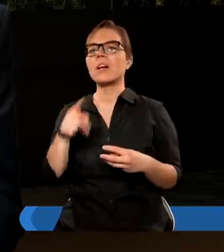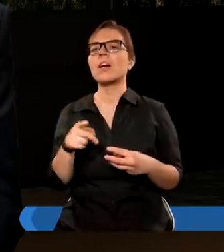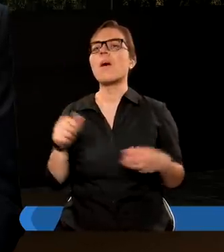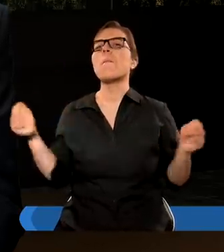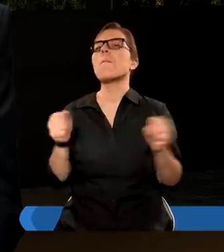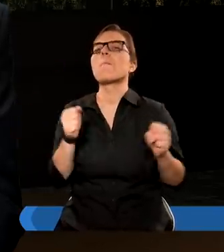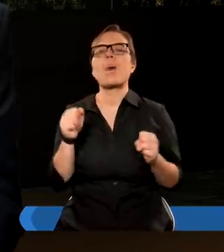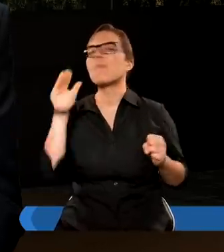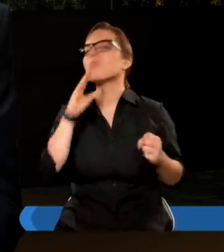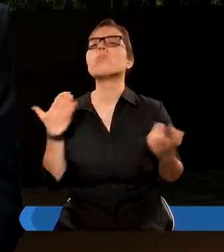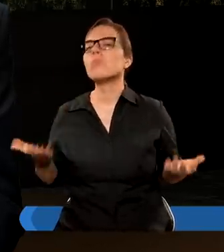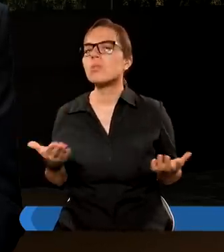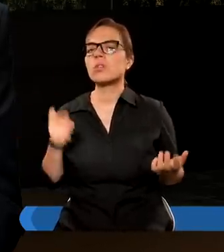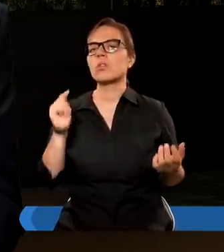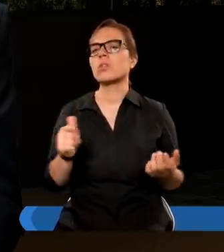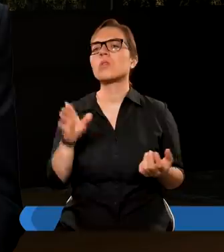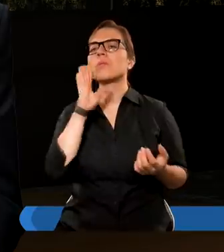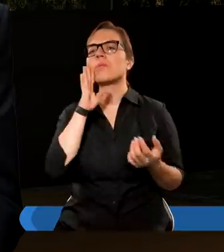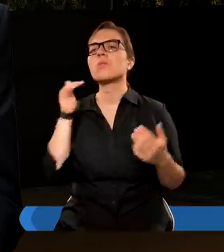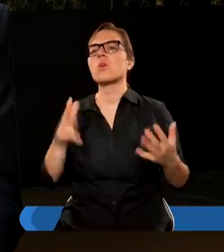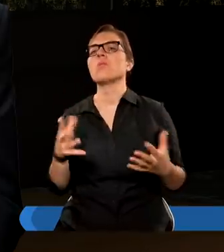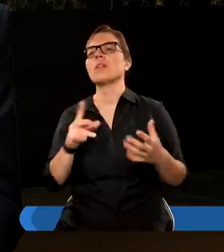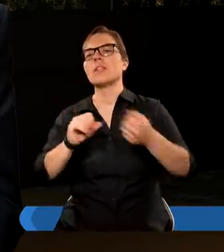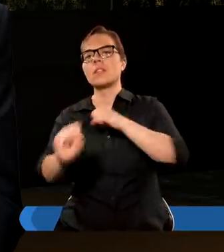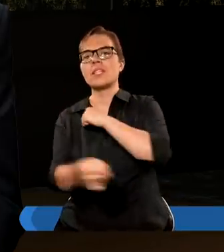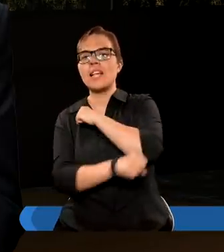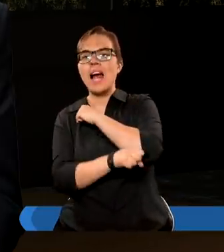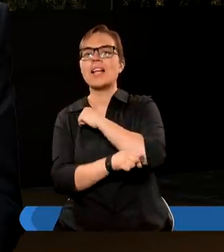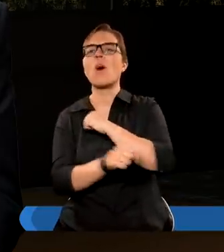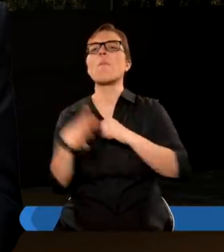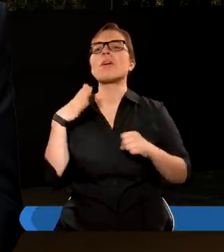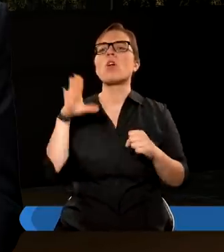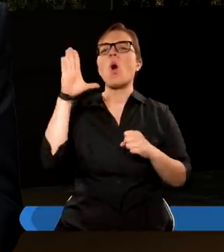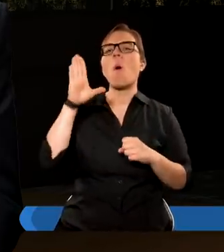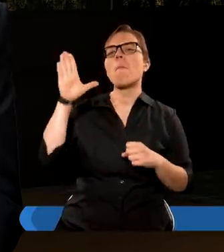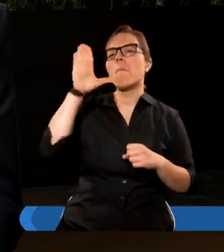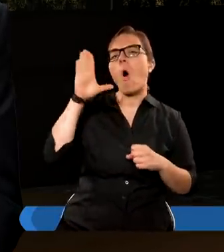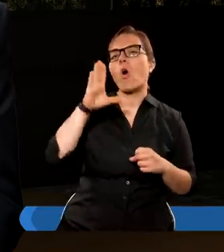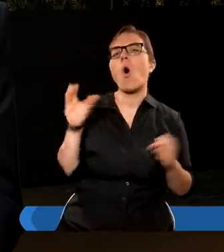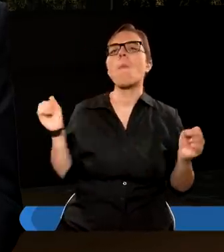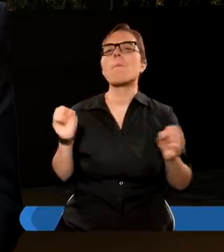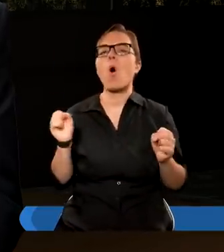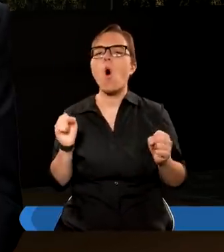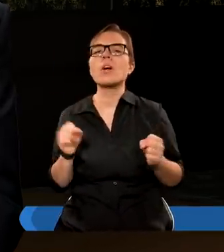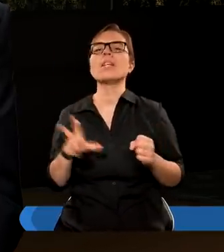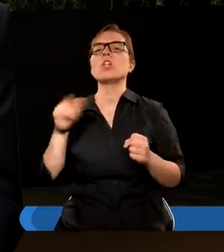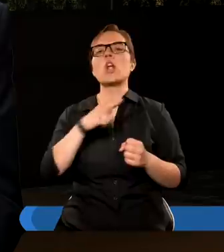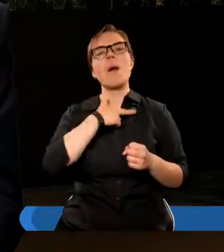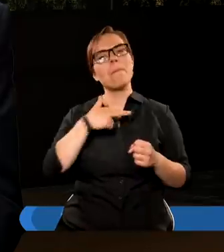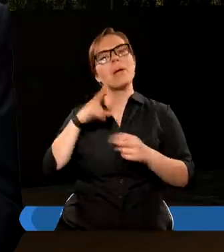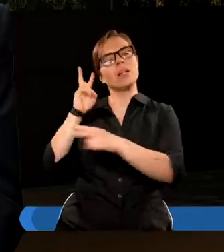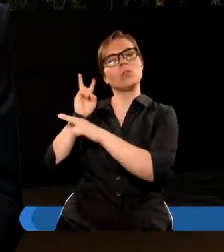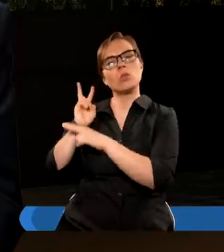Bać się Boga to można zastąpić innym słowem, być bogobojnym. To jest bardzo znane już słowo, prawda?